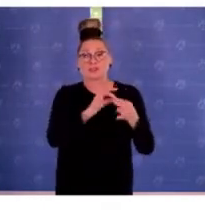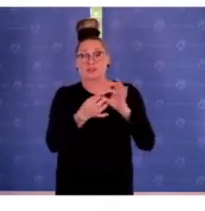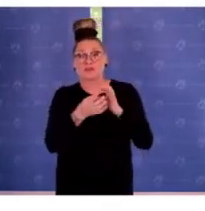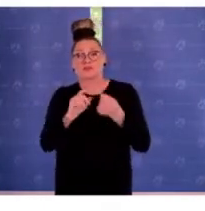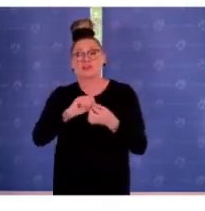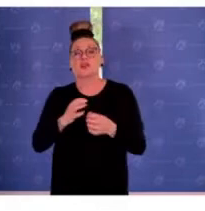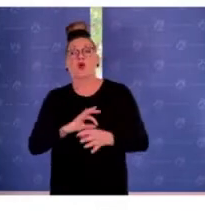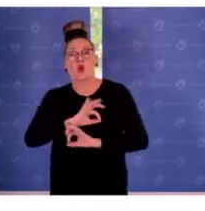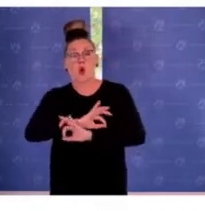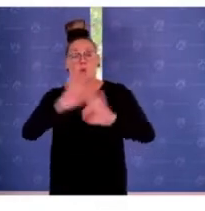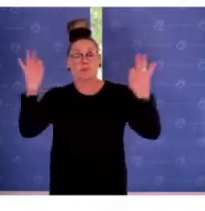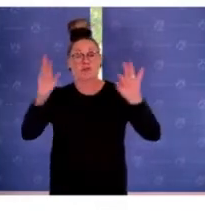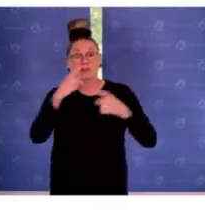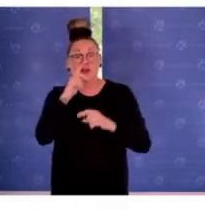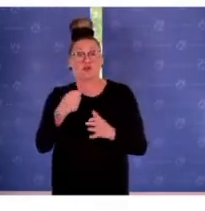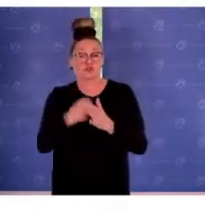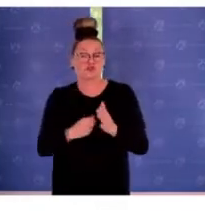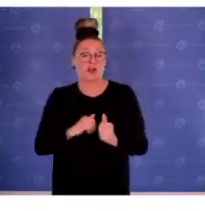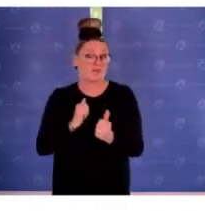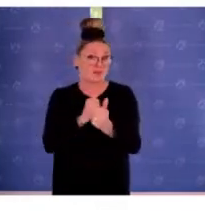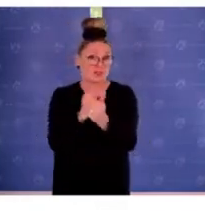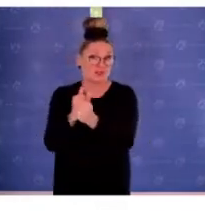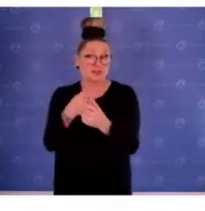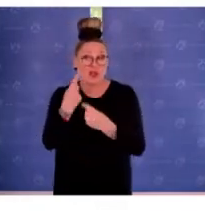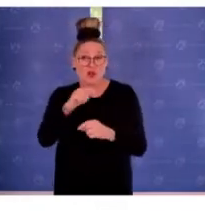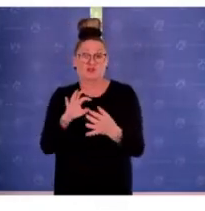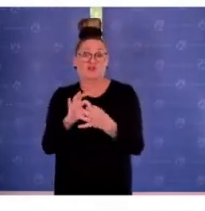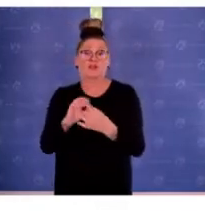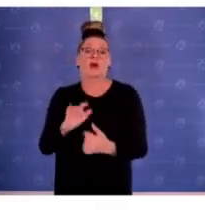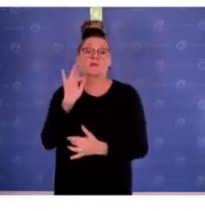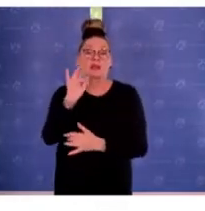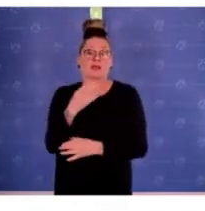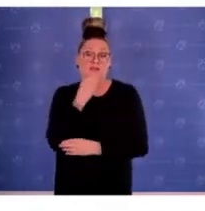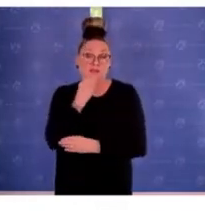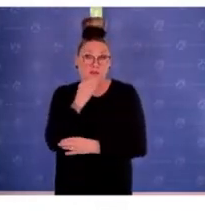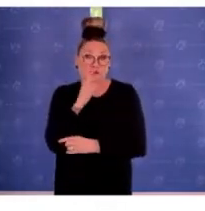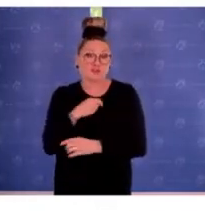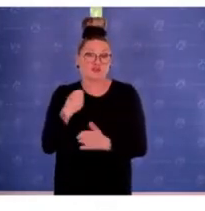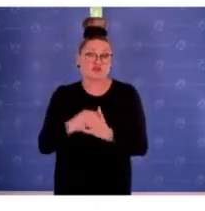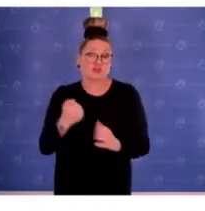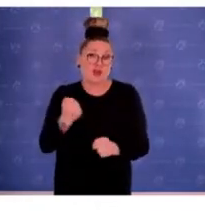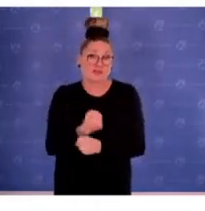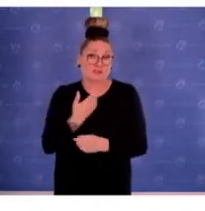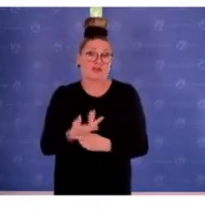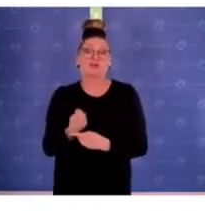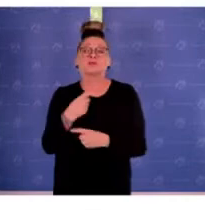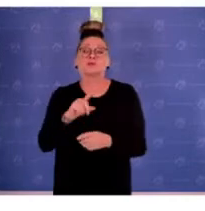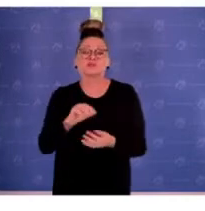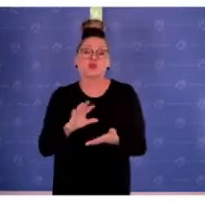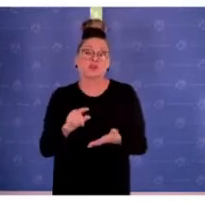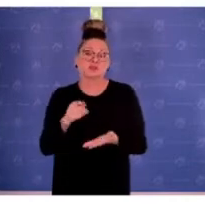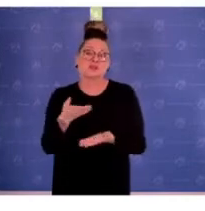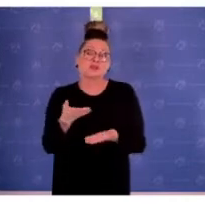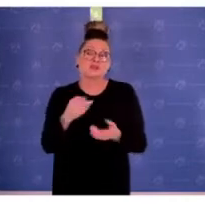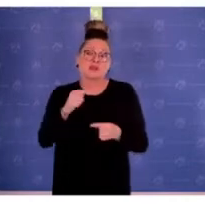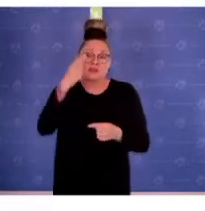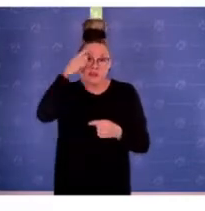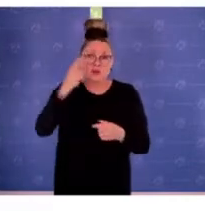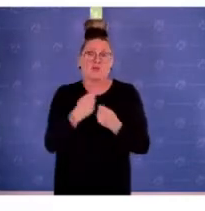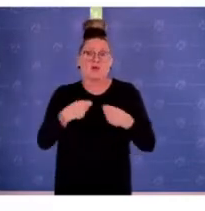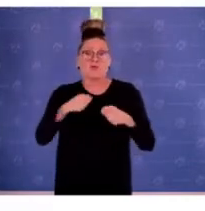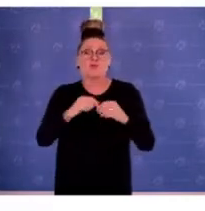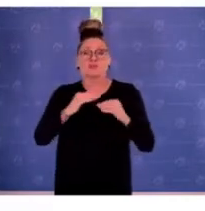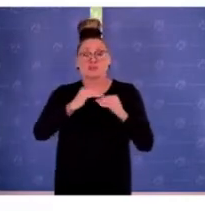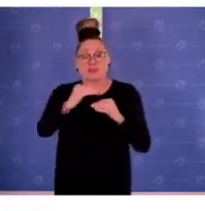Strafverfolgung im Zusammenhang mit antisemitischen Straftaten, die eben auch zentral ist. Sie wissen auch, auf Bundesebene hat es eine